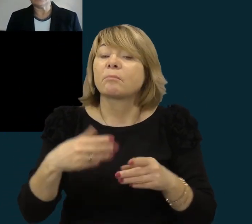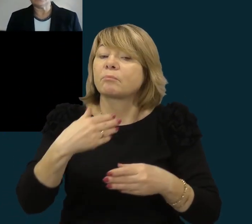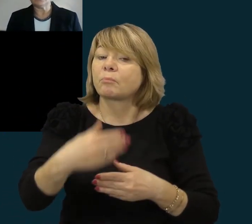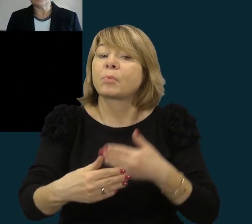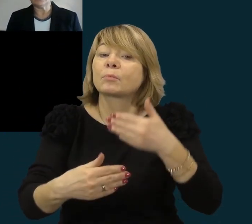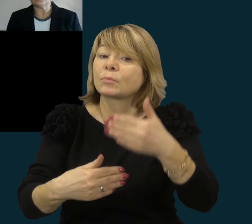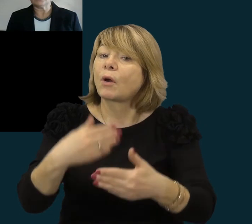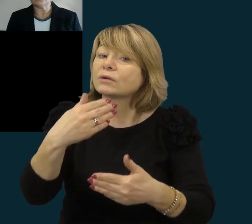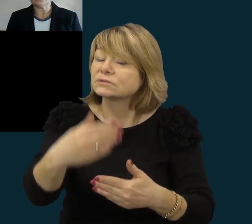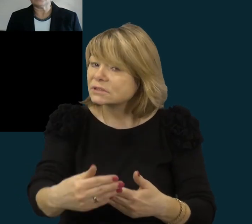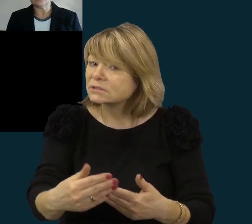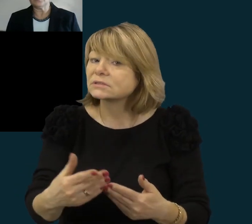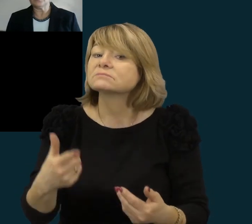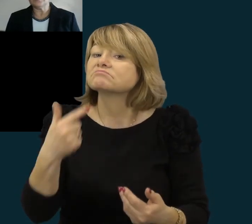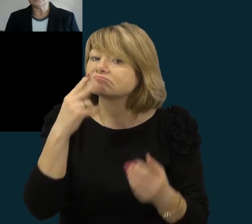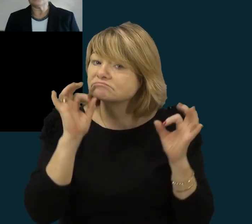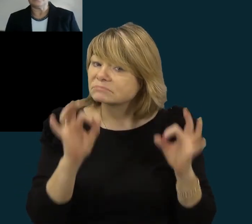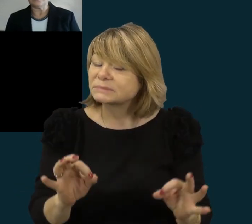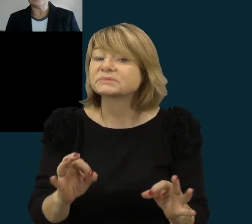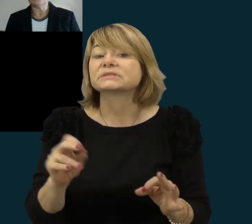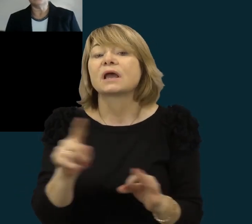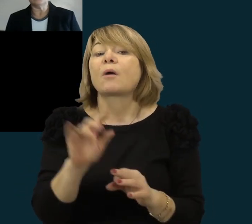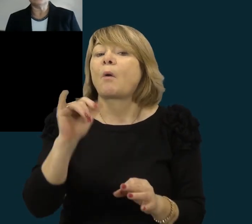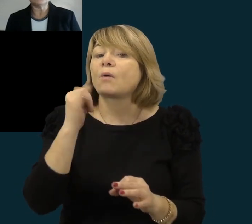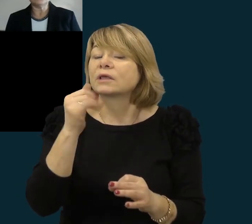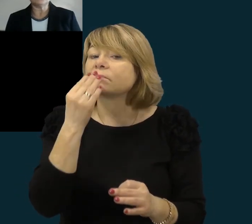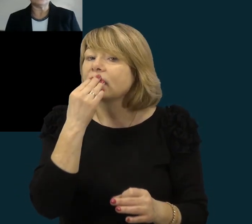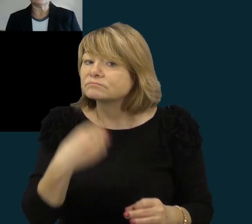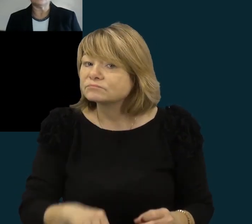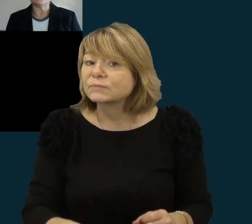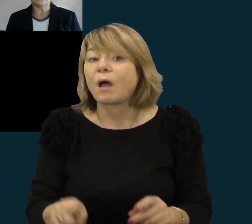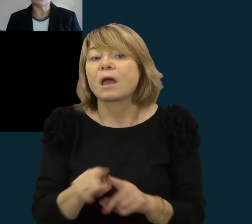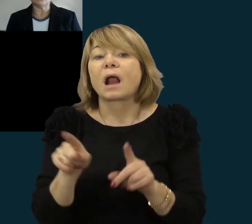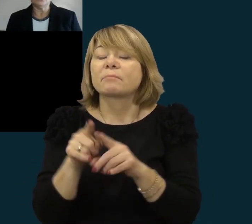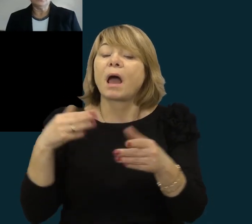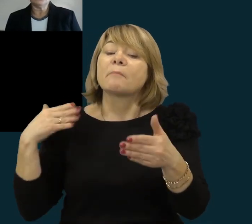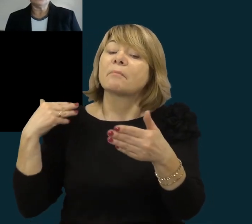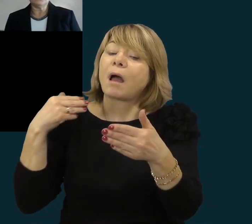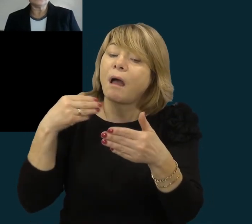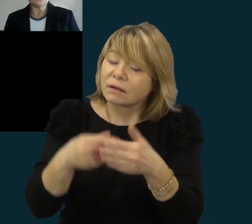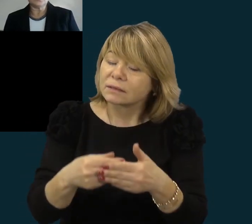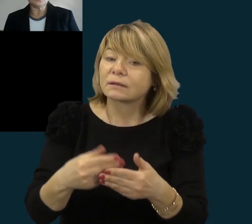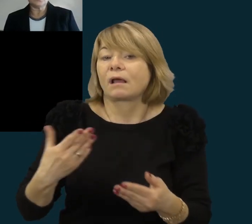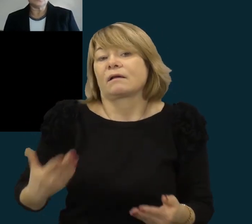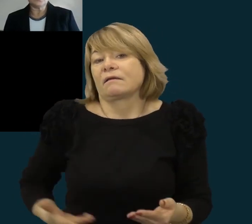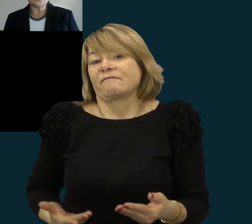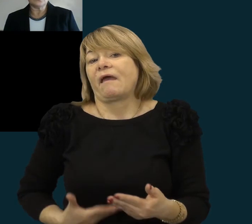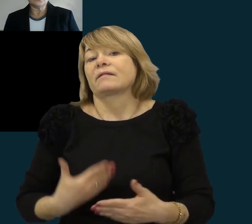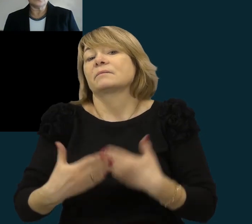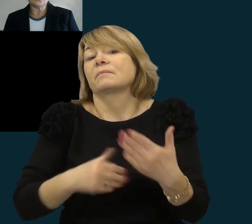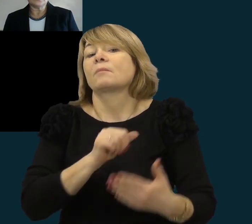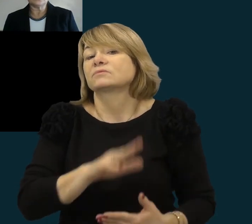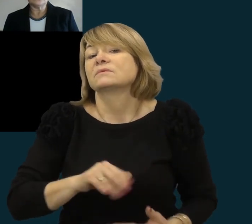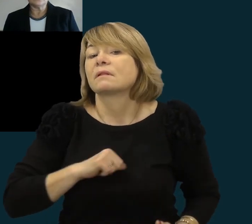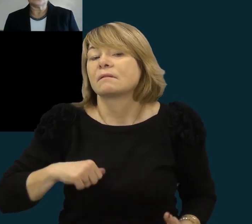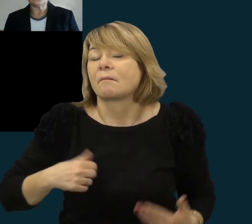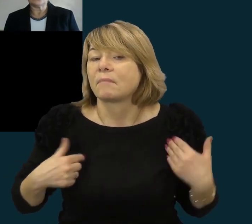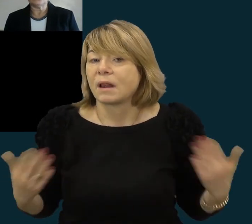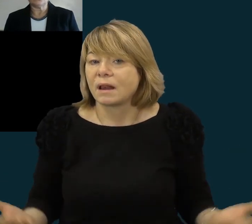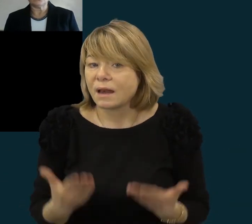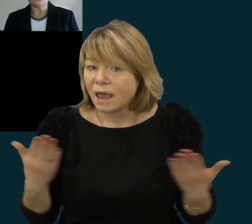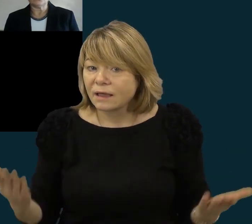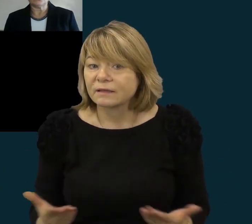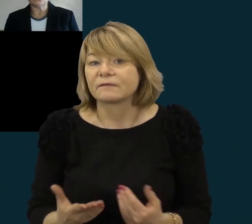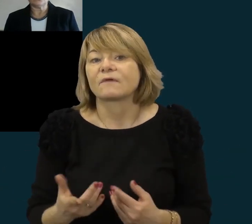veiksmingumą, gerina kokybę ir priartina ugdymasi prie gyvenimo. Ugdymasis projektinėje veikloje mažina